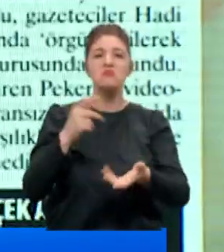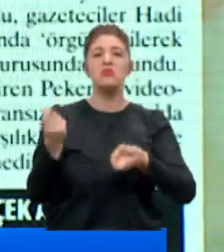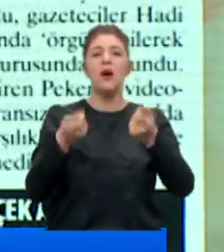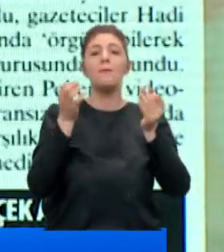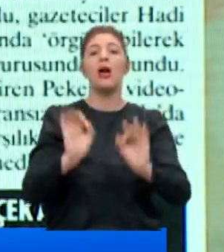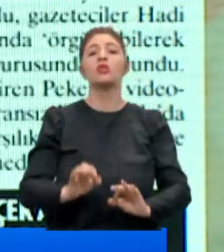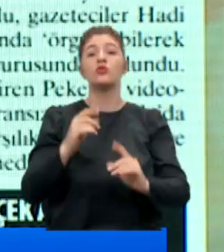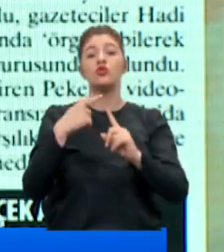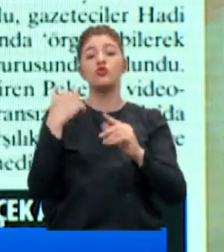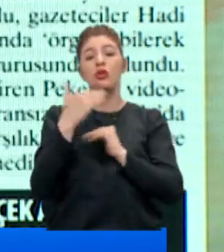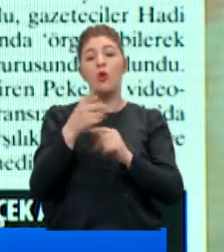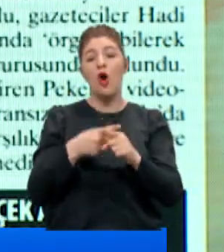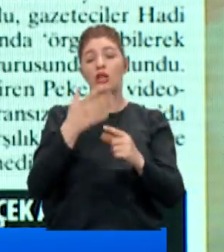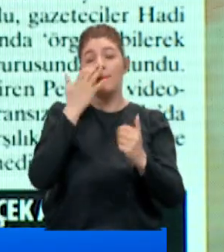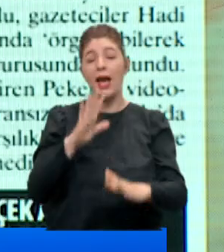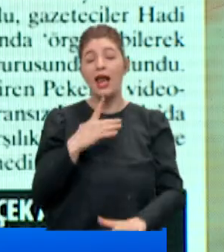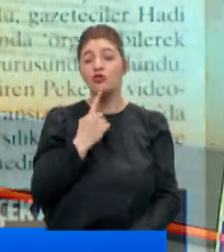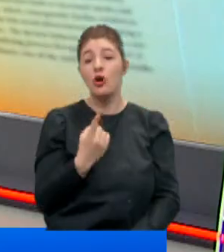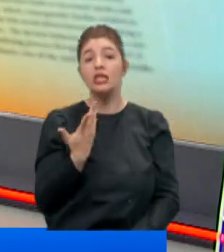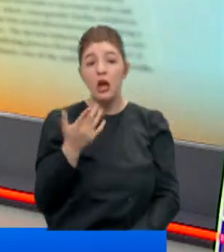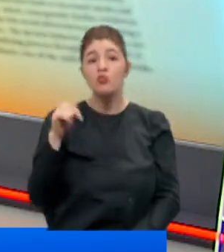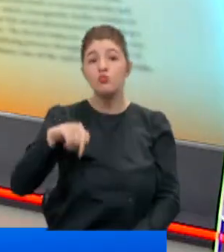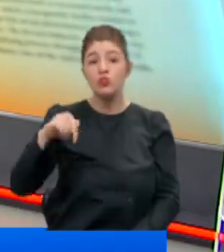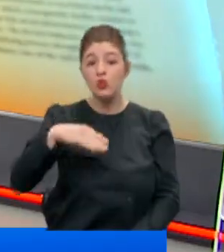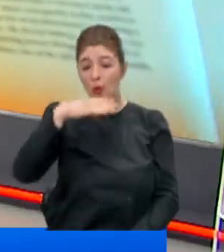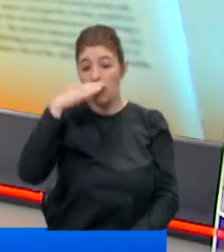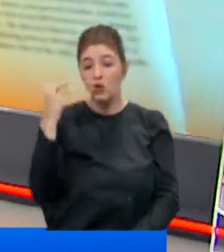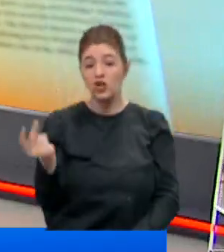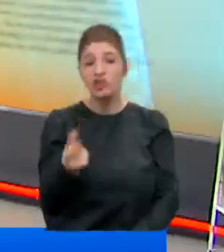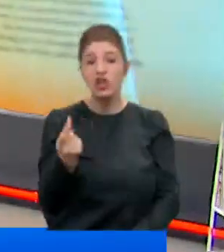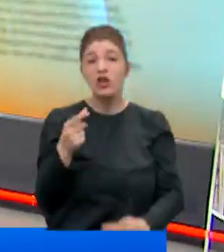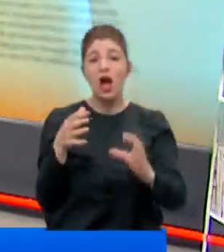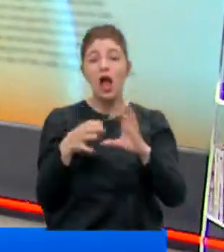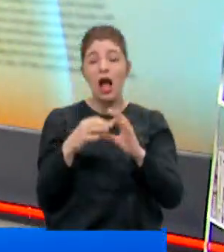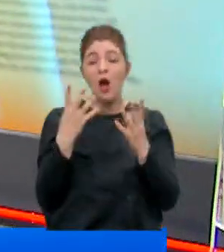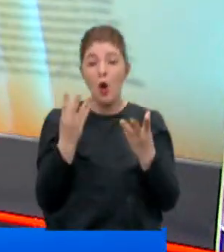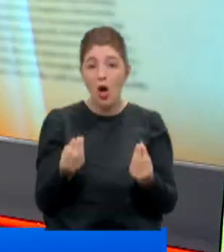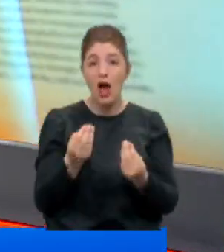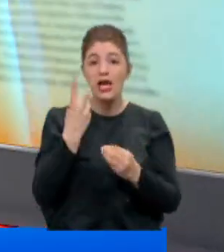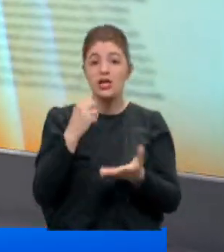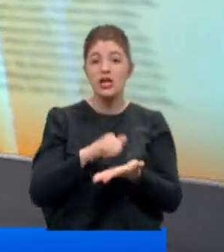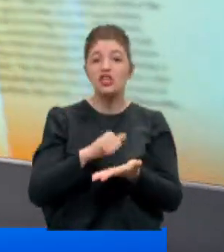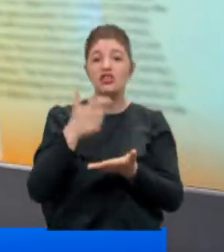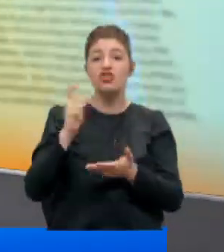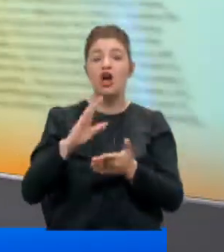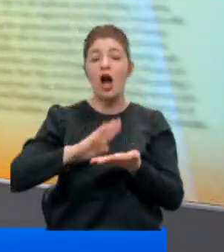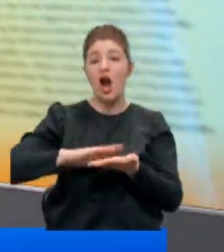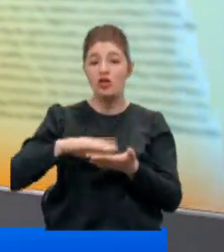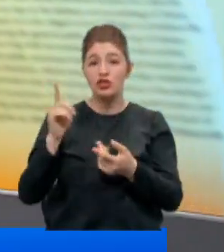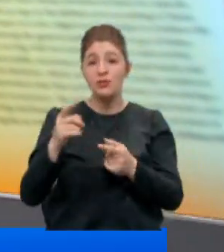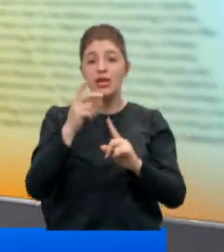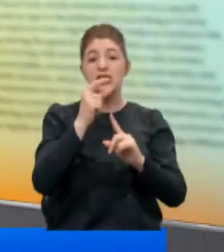kamuoyunun ortak beklentisi diyor. Ki bugün uyuşturucu kaçakçılığıyla ilgili olarak iki gazeteci arkadaşım